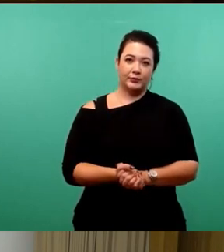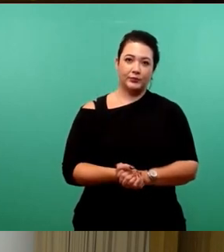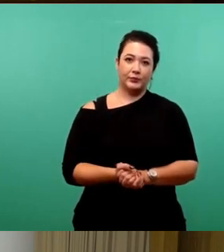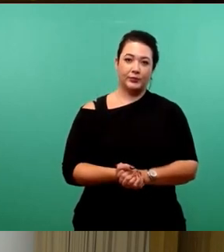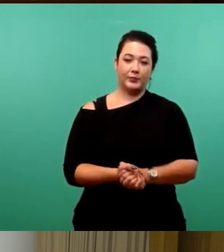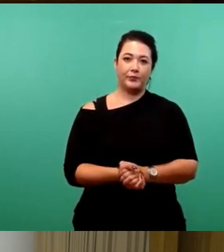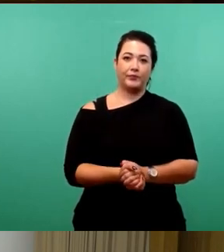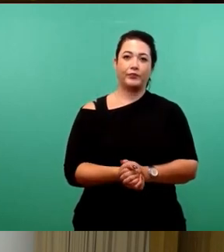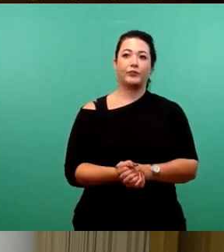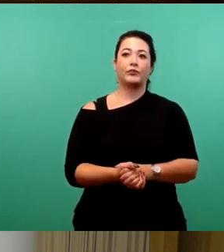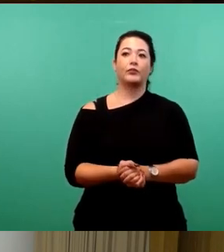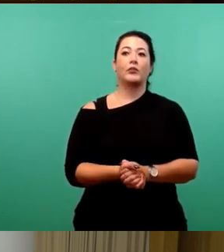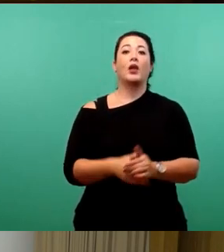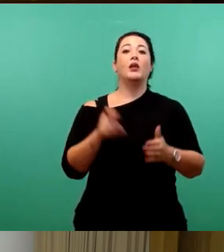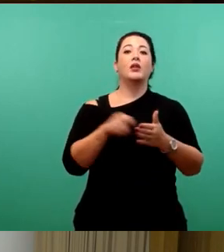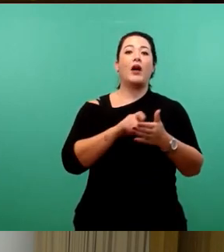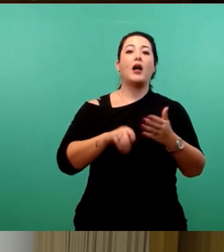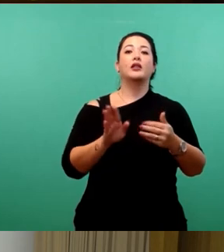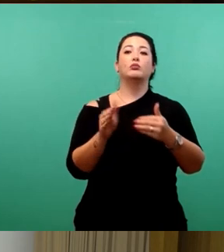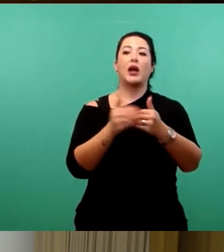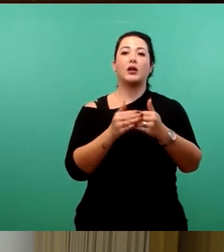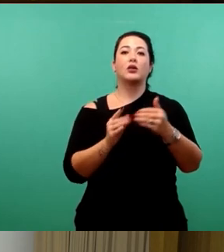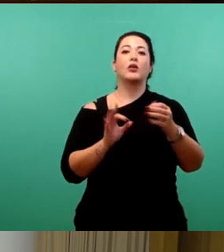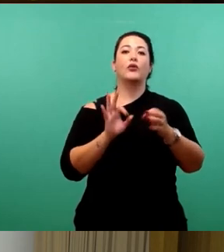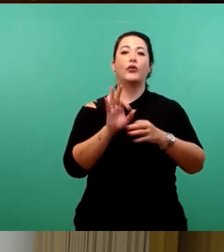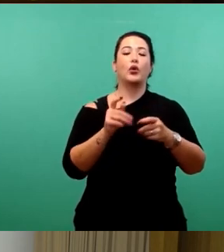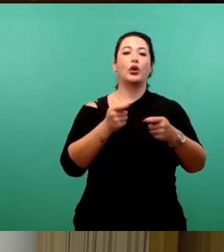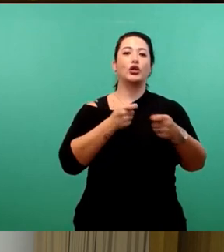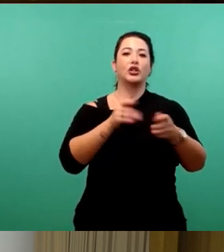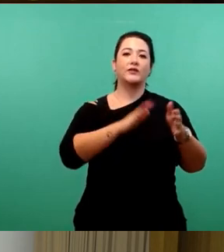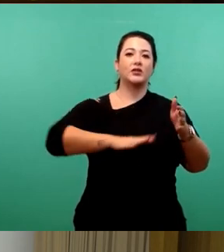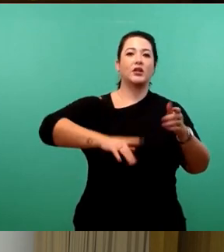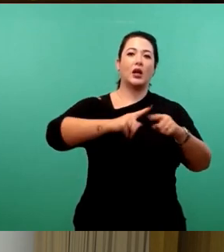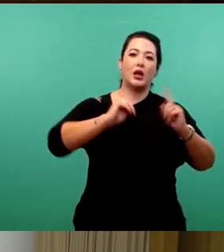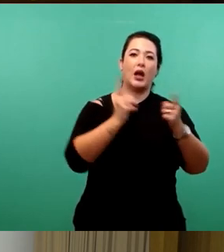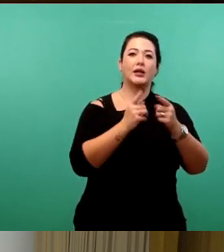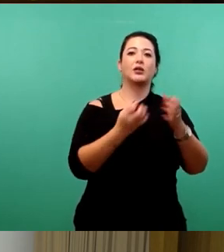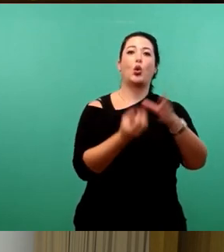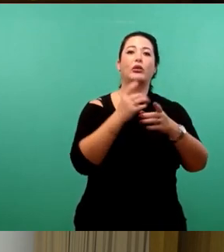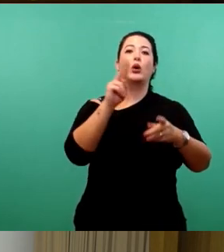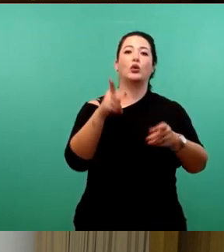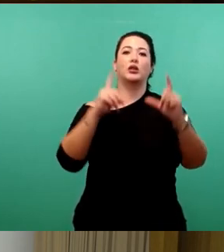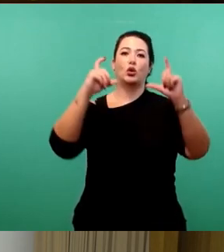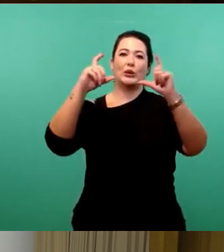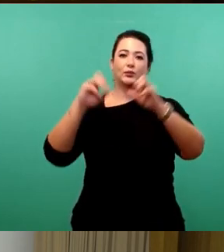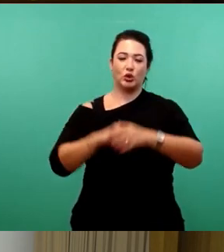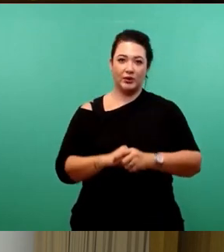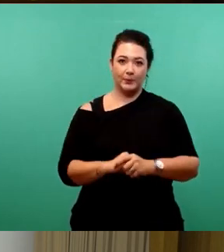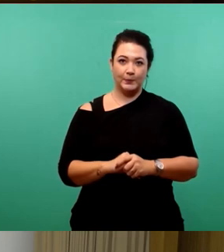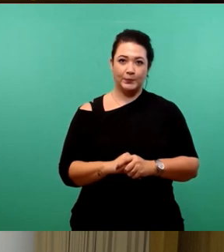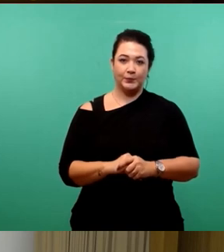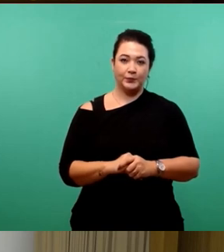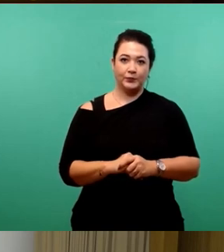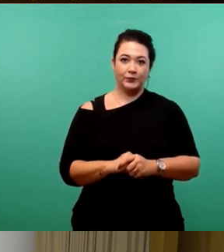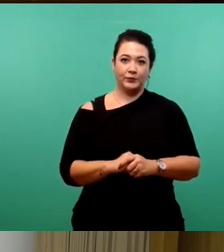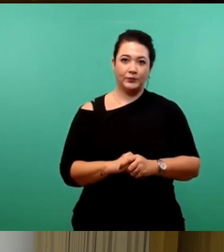oder des Beigeordneten für den Geschäftskreis Kultur und Tourismus aufrufen. Dazu